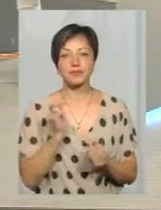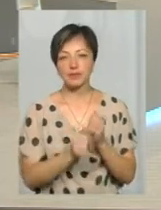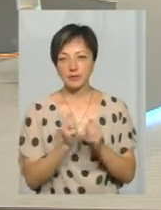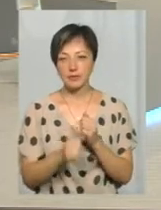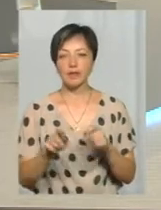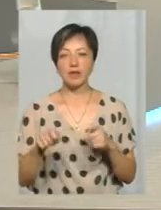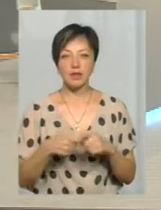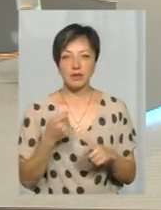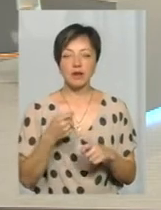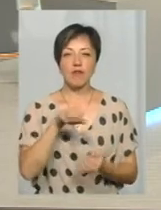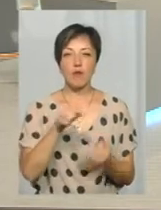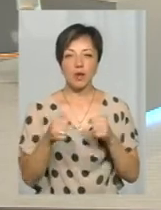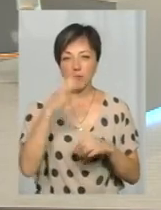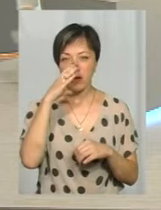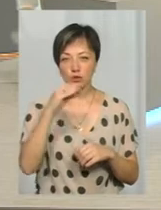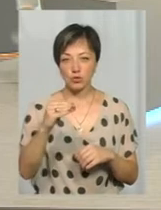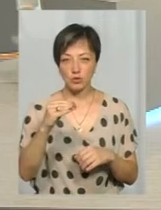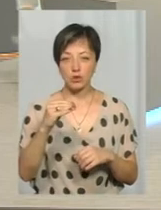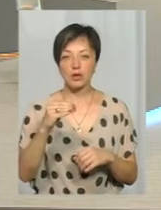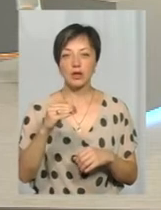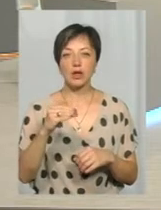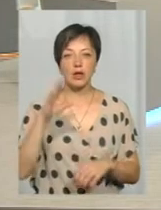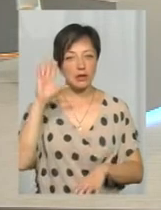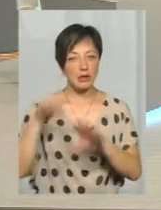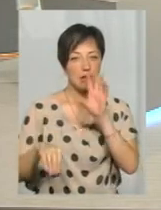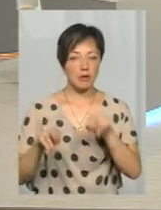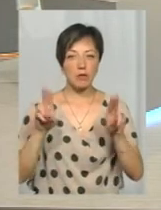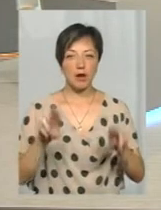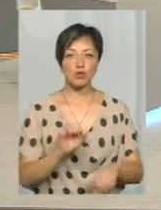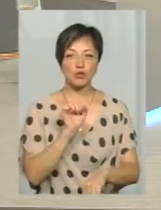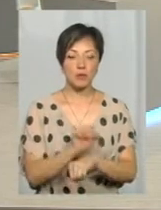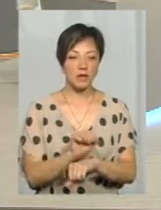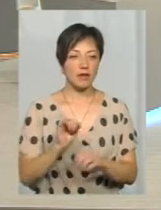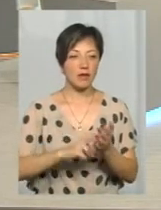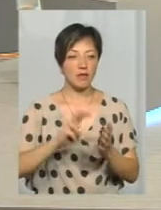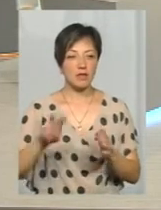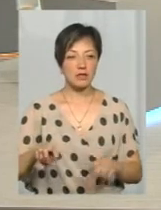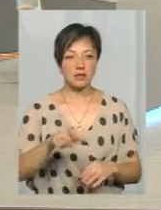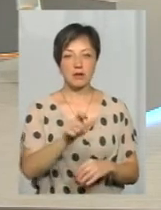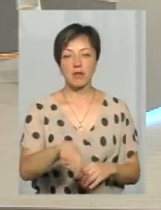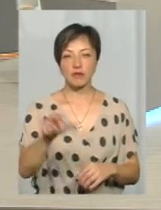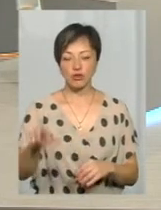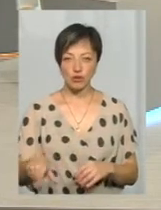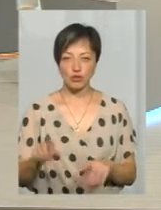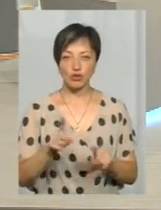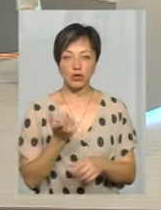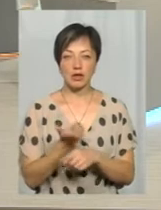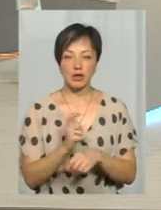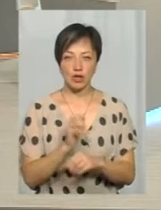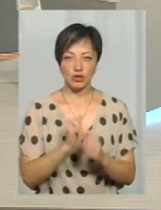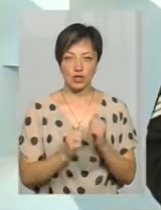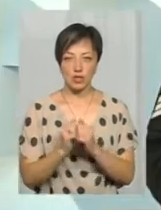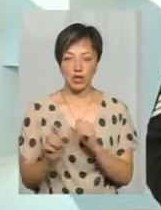порушення водії маршрутних транспортних засобів нехтують правилами зупинки та висадки пасажирів. Це те, що є найчастіше.